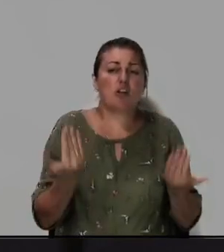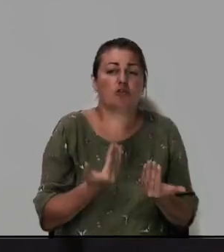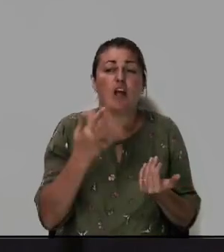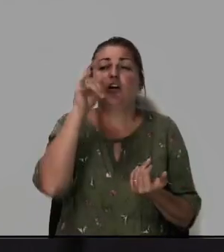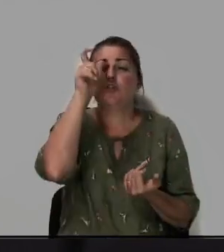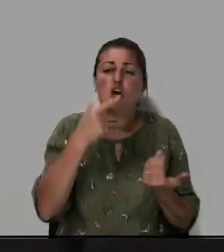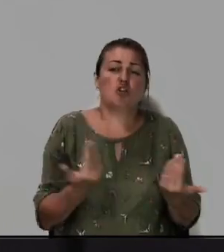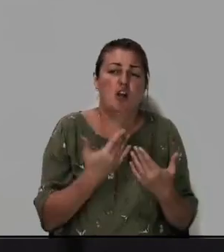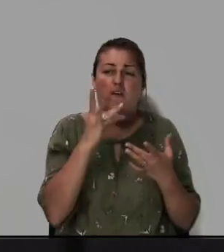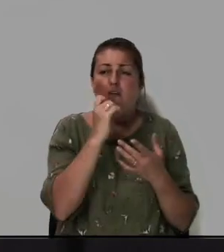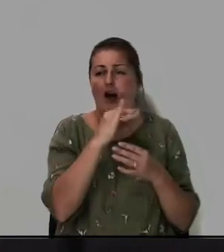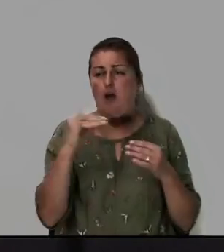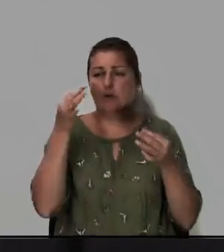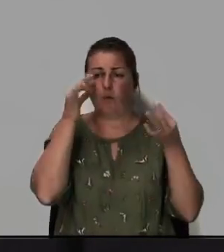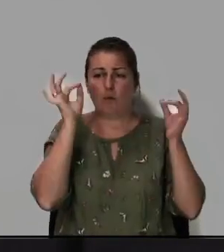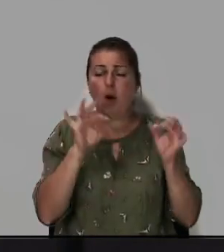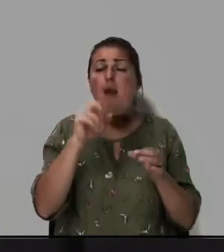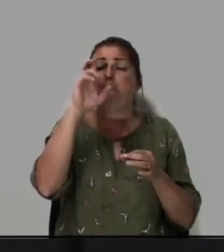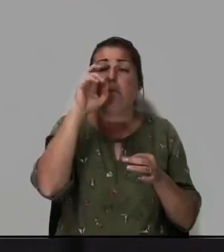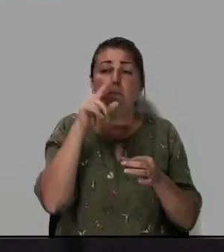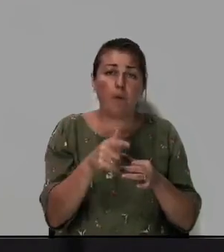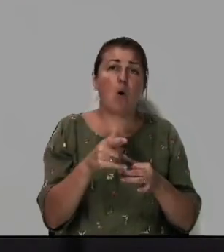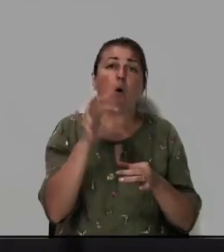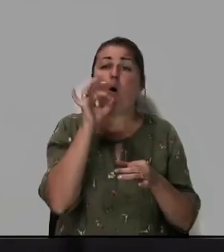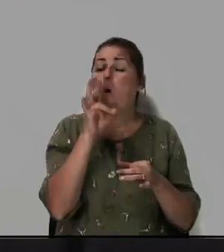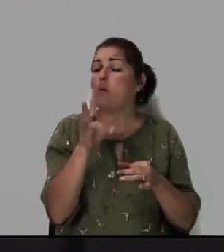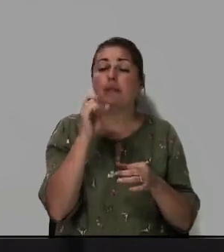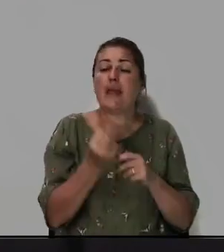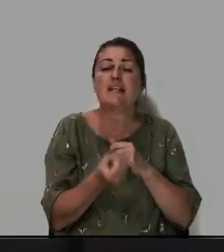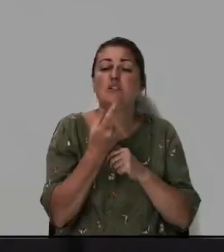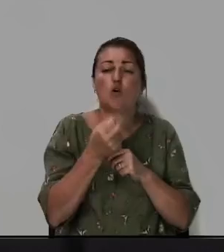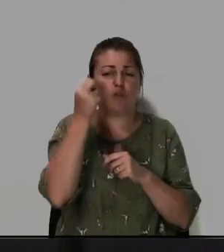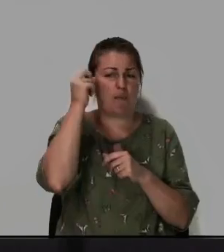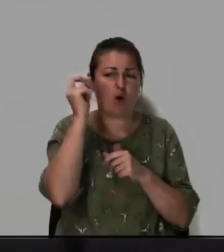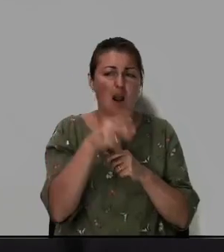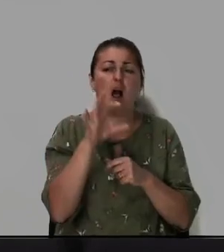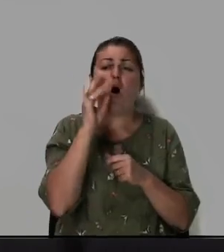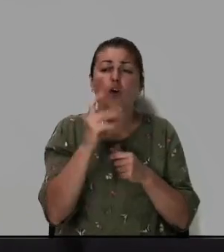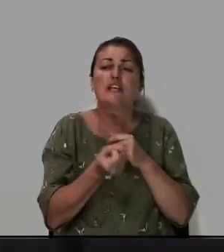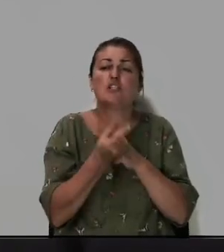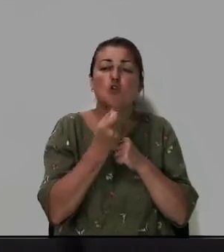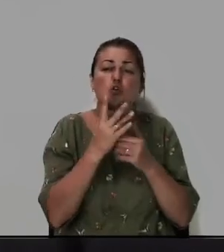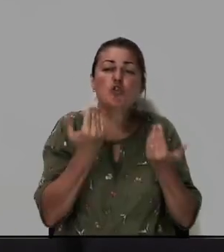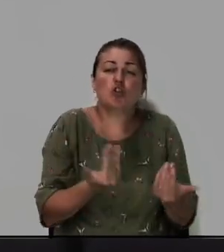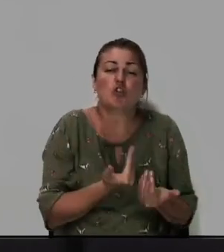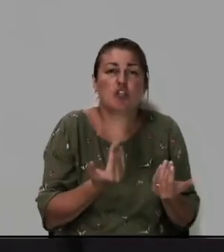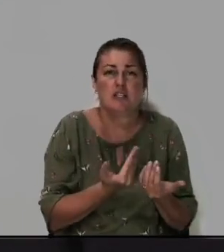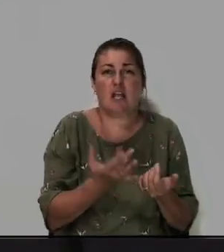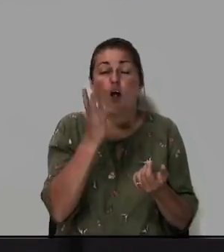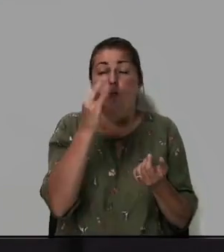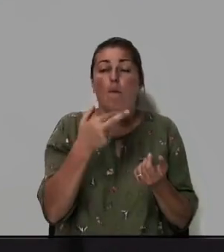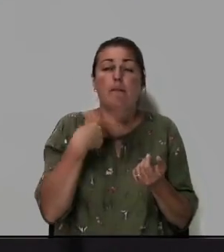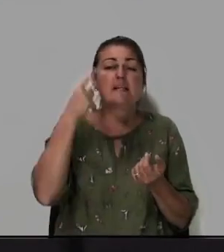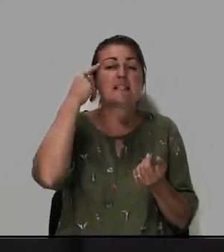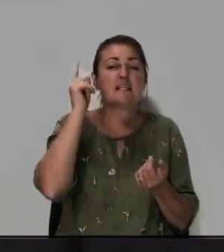человек жил в раю. И Бог Он не источник проклятий. Он источник жизни. Но мы